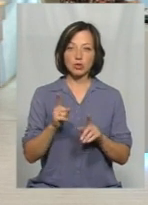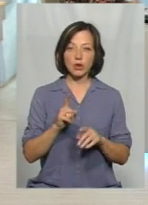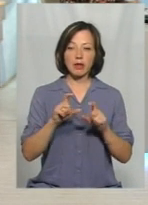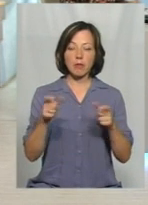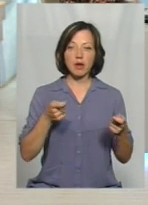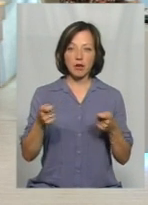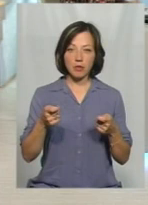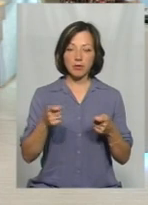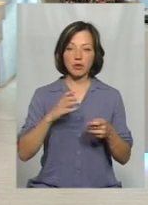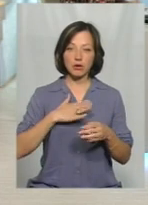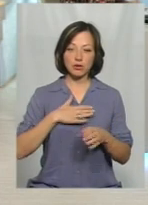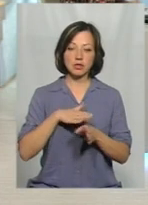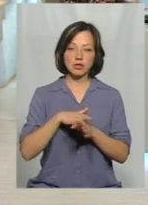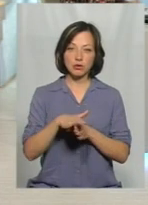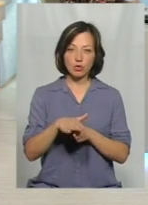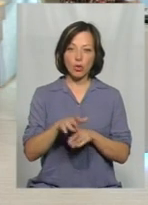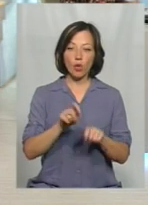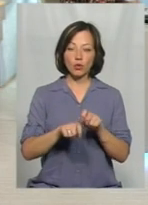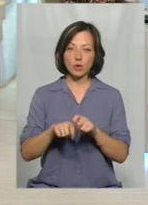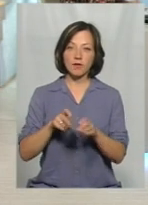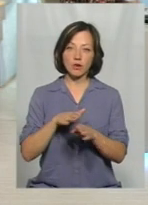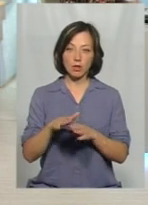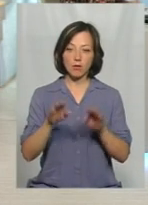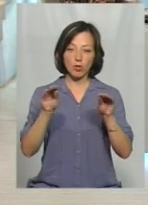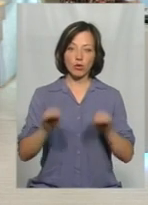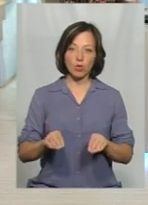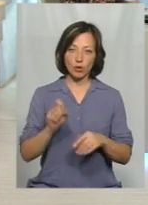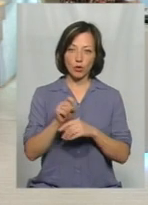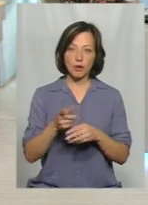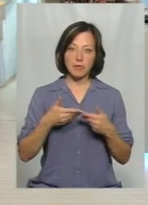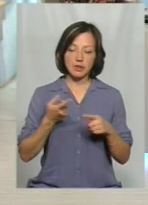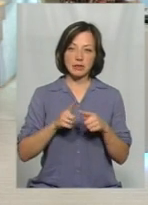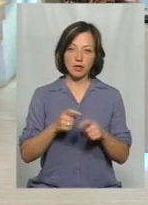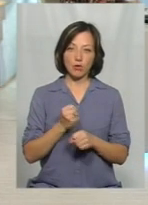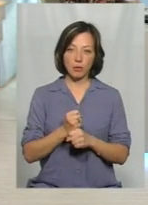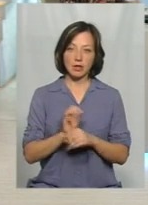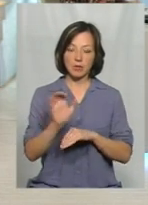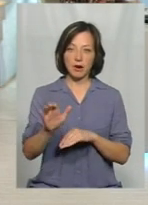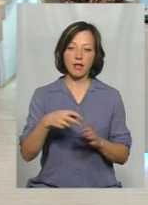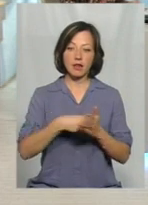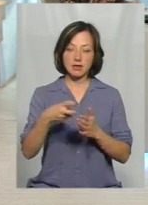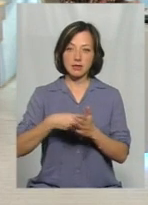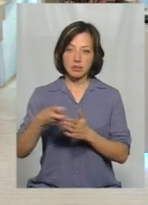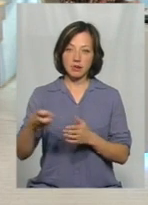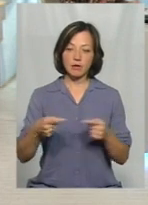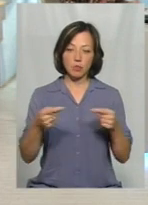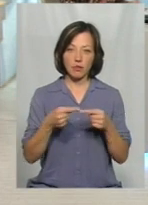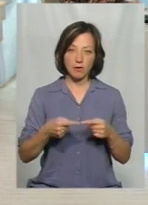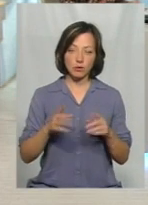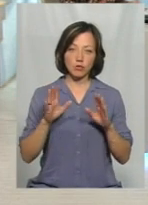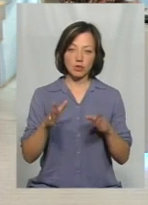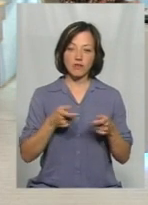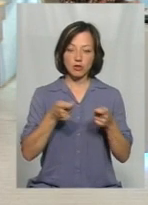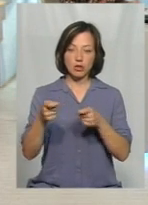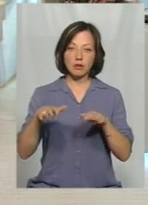Департамент Агропромислової здійснює контроль за виконанням протокольного доручення. Ми і це і робимо. Ми на правила листи, ми відповідно будемо виїжджати на